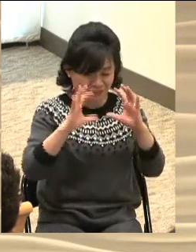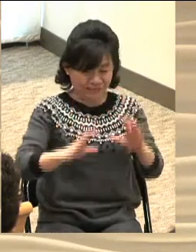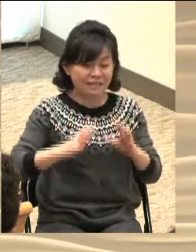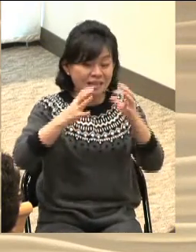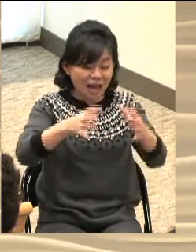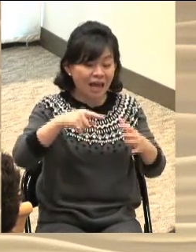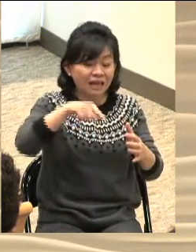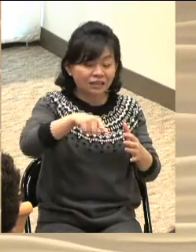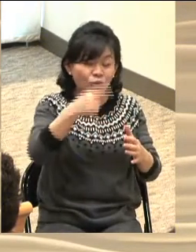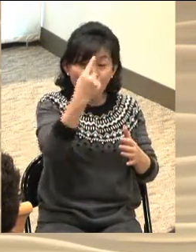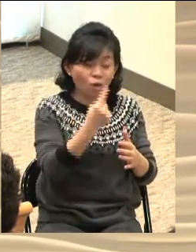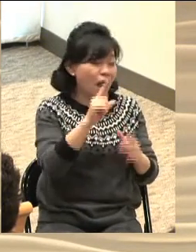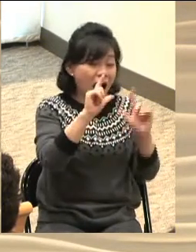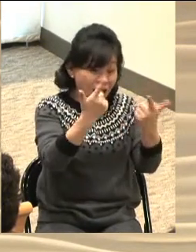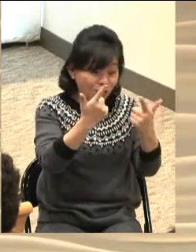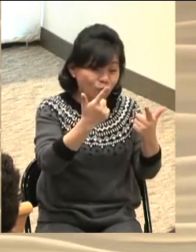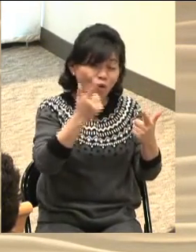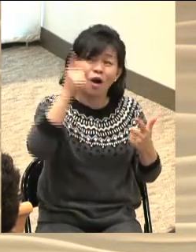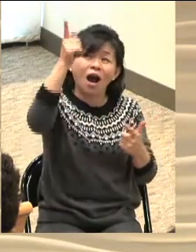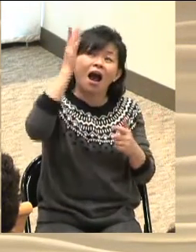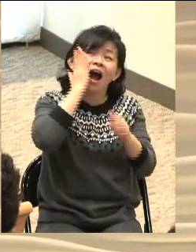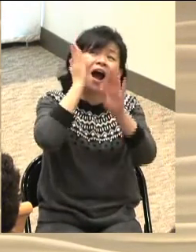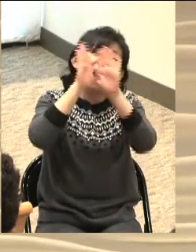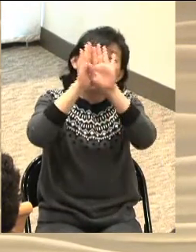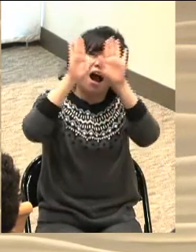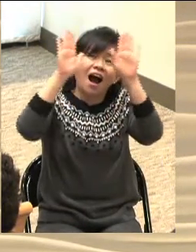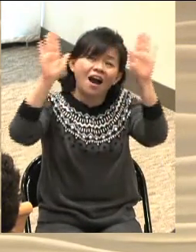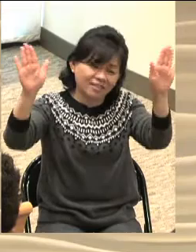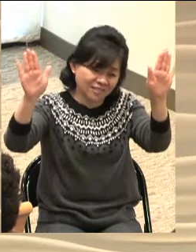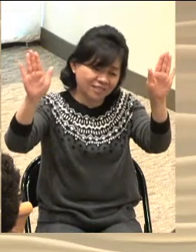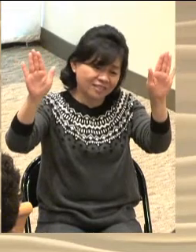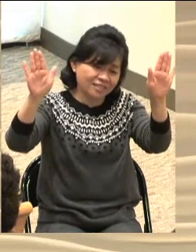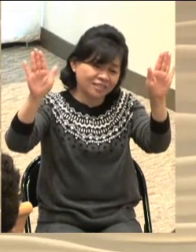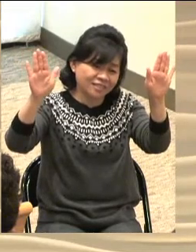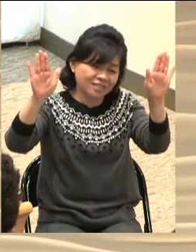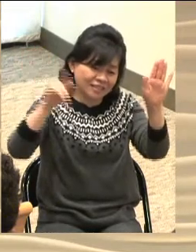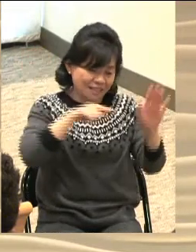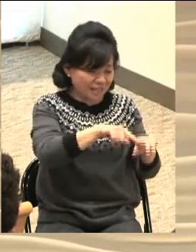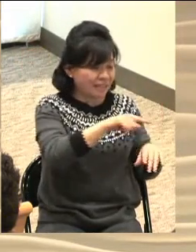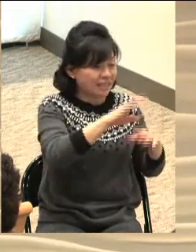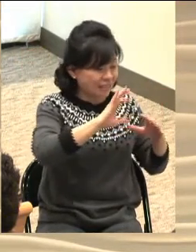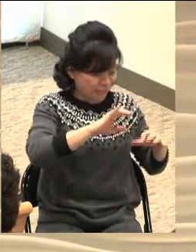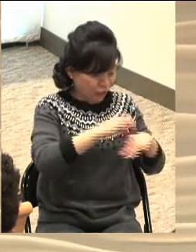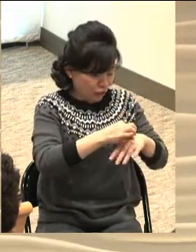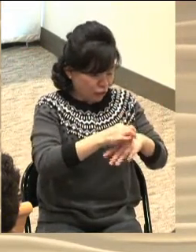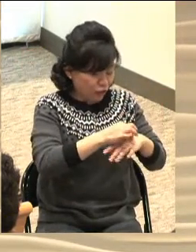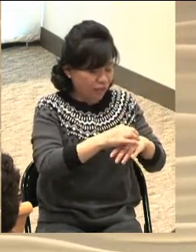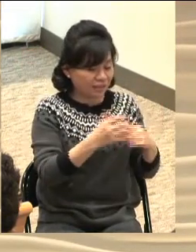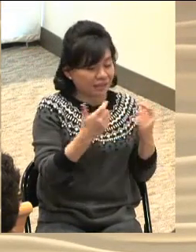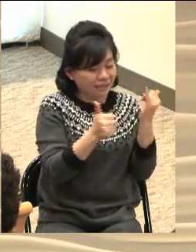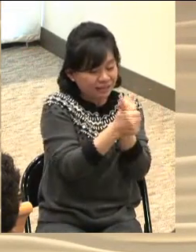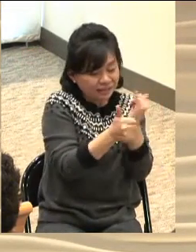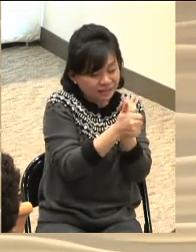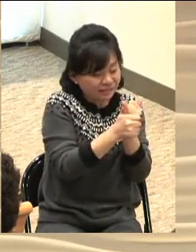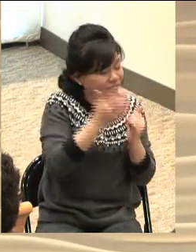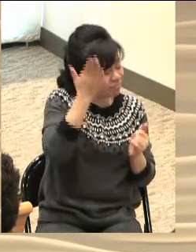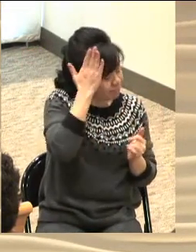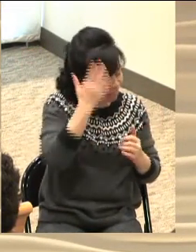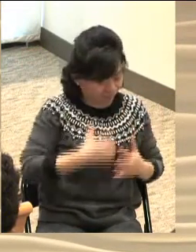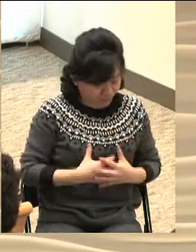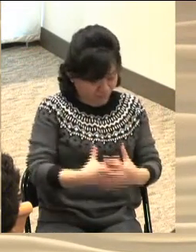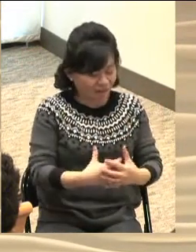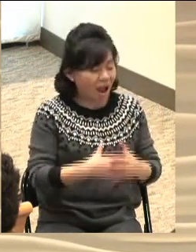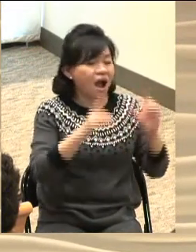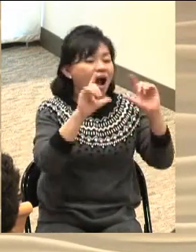온 생명이 아닙니다 엘리사벳 또 마리아도 세상의 육신의 힘으로 얻은 아기가 아니라는 것이죠